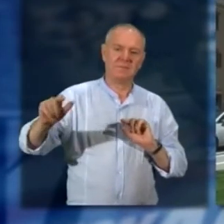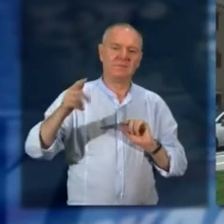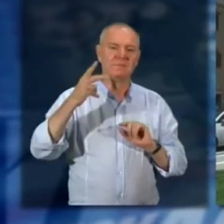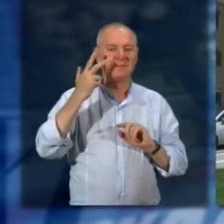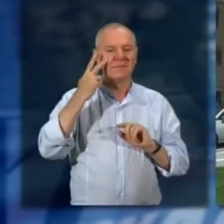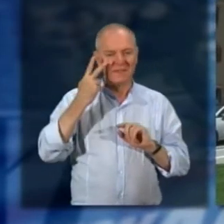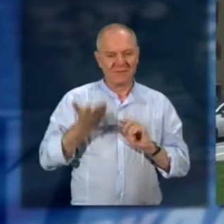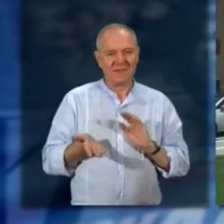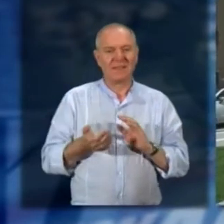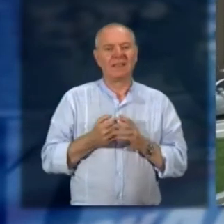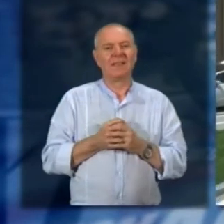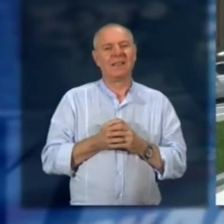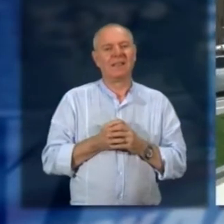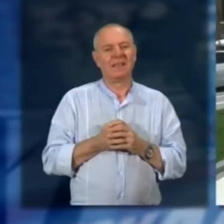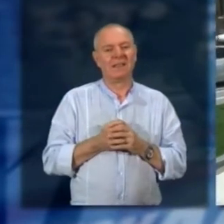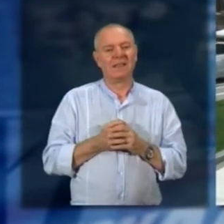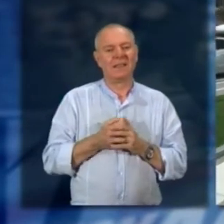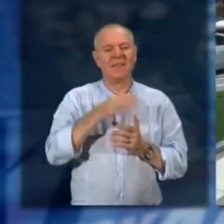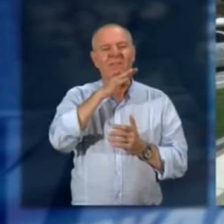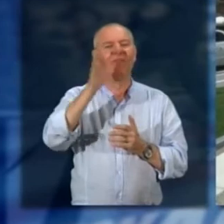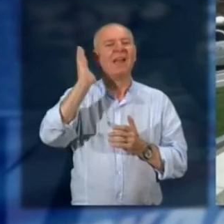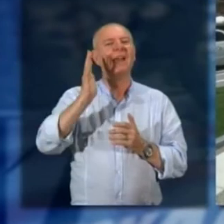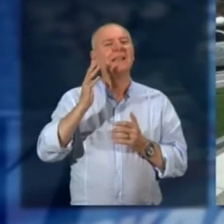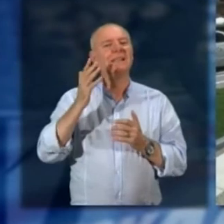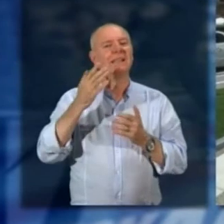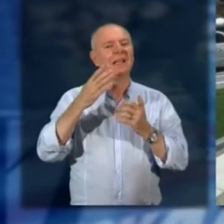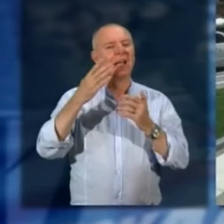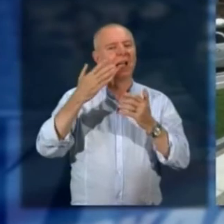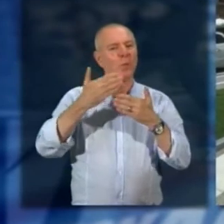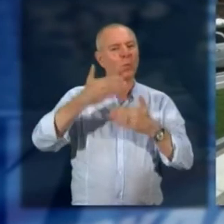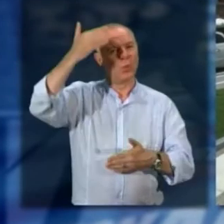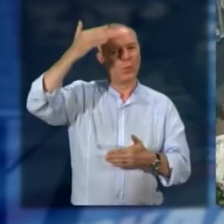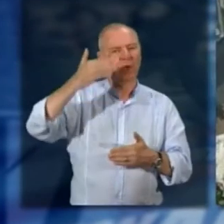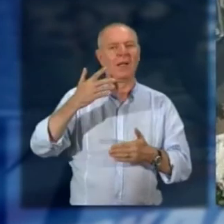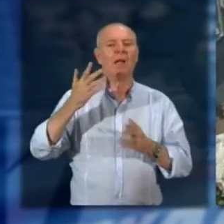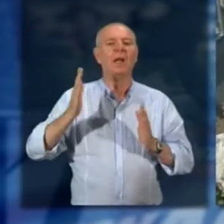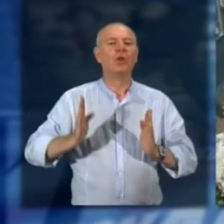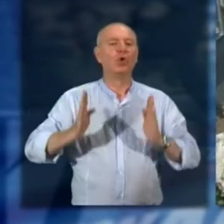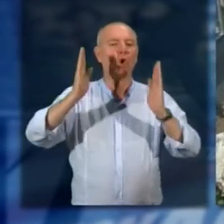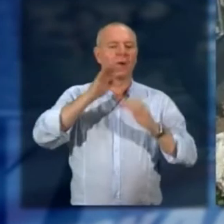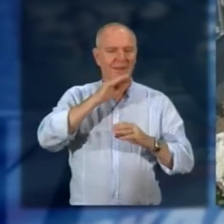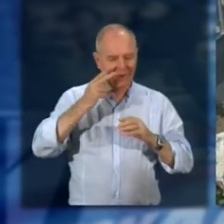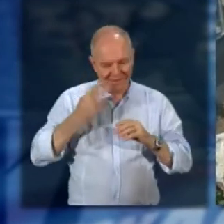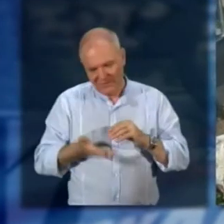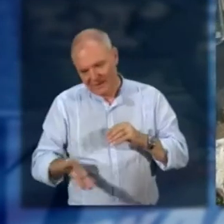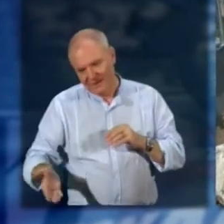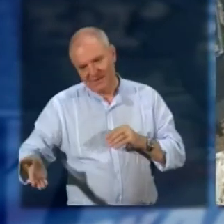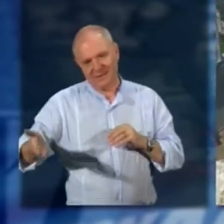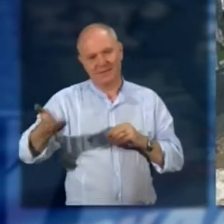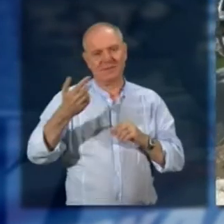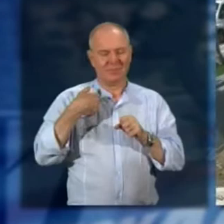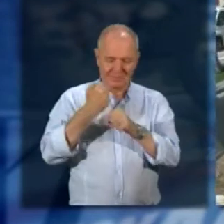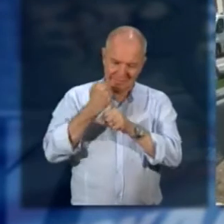vedere sostanzialmente fa vedere le vecchie mura fa vedere la vecchia torre questa è la torre Sant'Anne e poi là ci sarà la torre Canziana quando